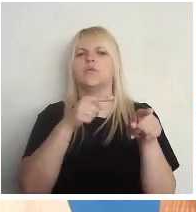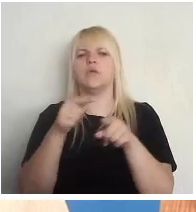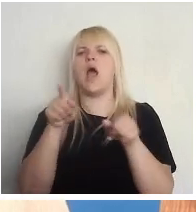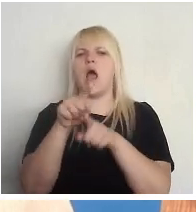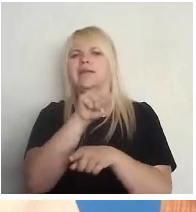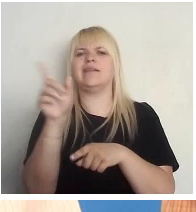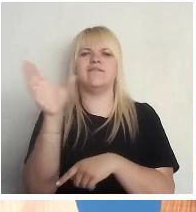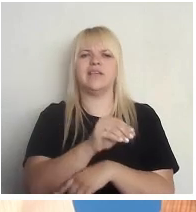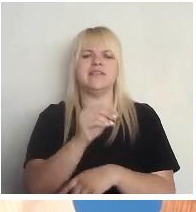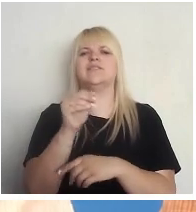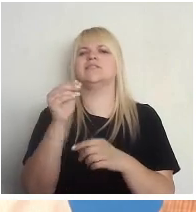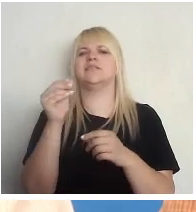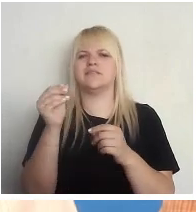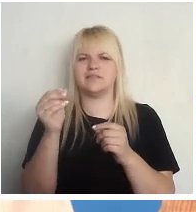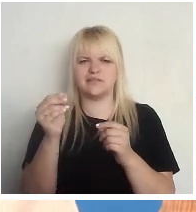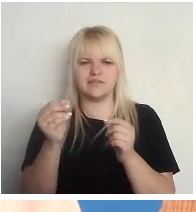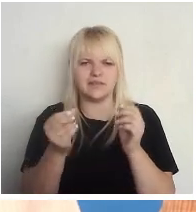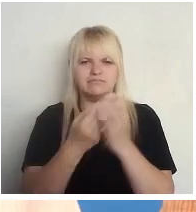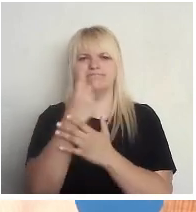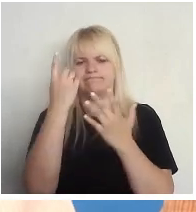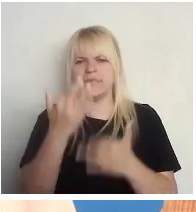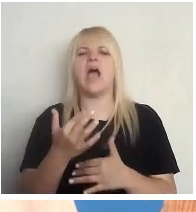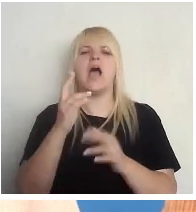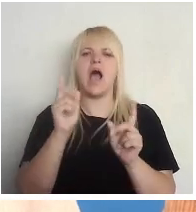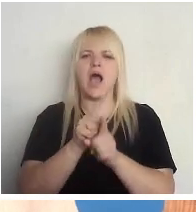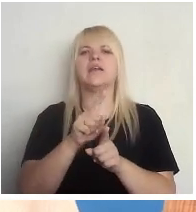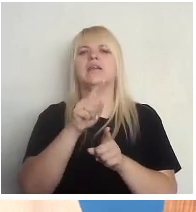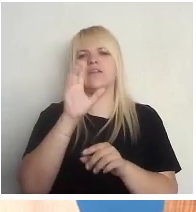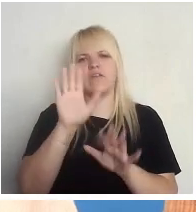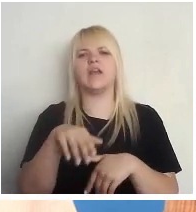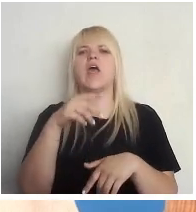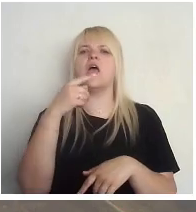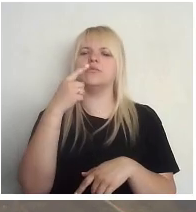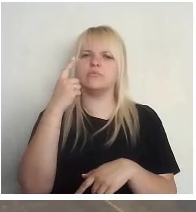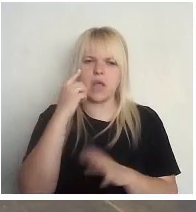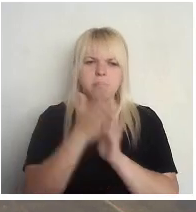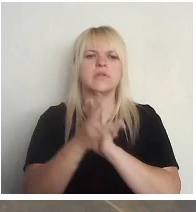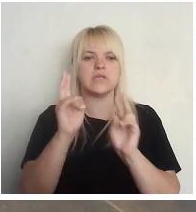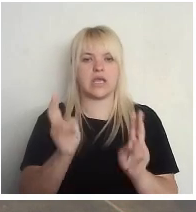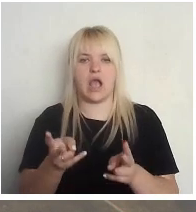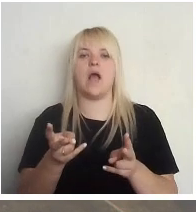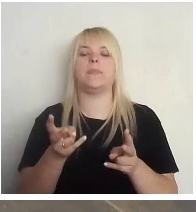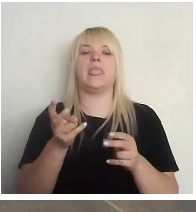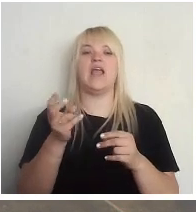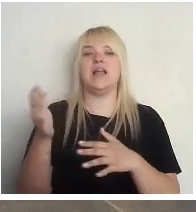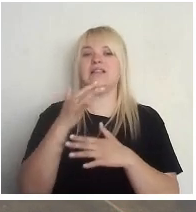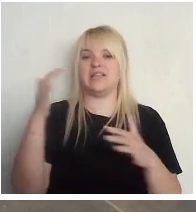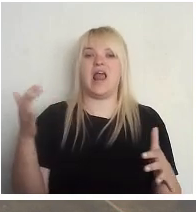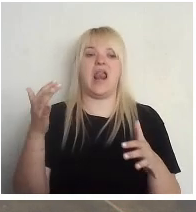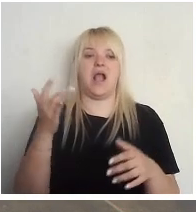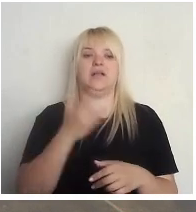elektorāts. Līdz ar to mēs varētu spriest, ka tās politiskās partijas lielāko ties